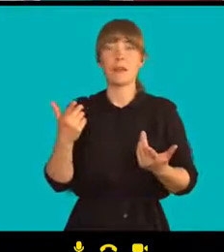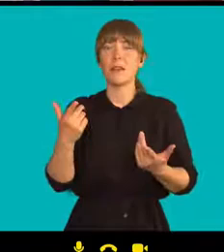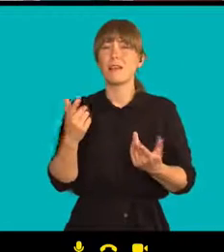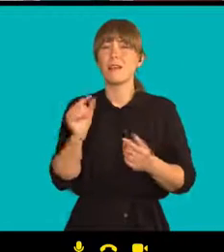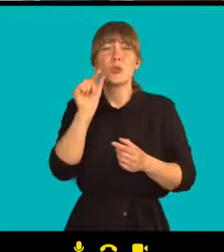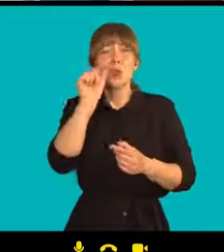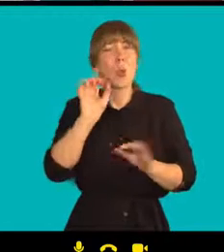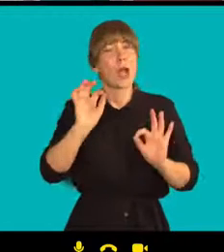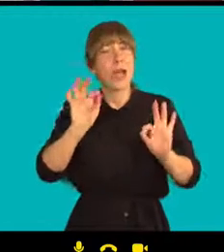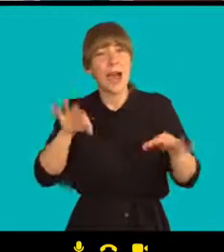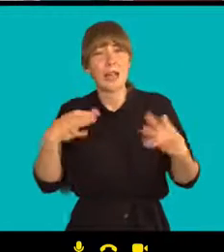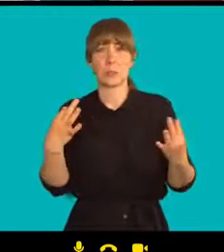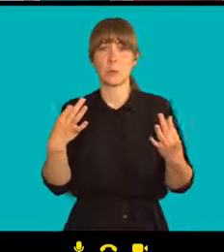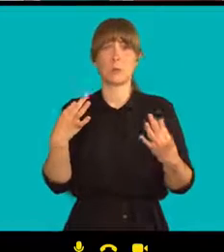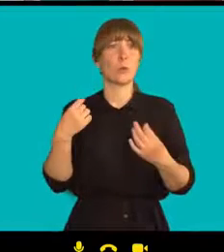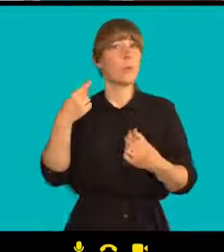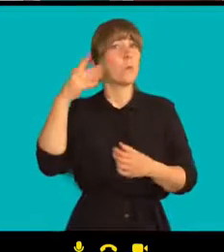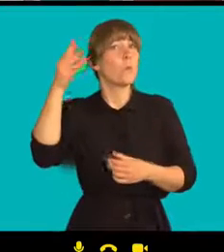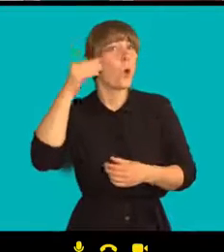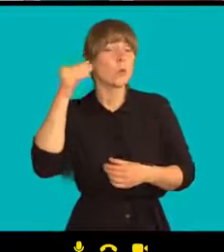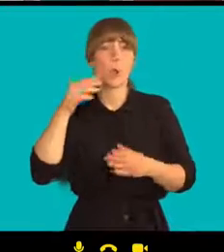ani nechtějí mluvit.